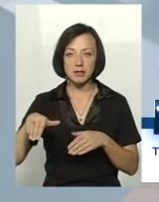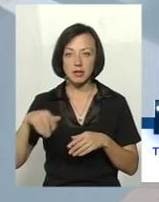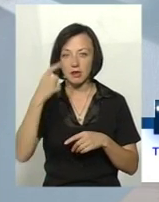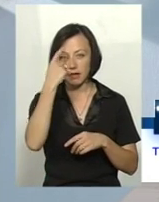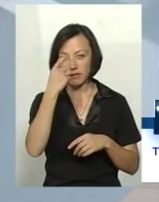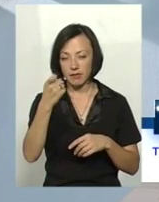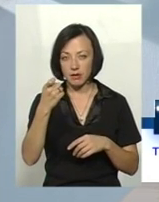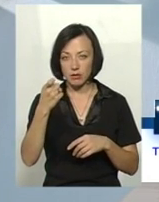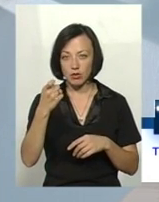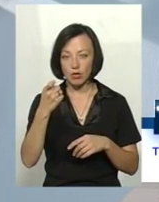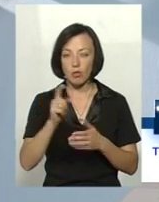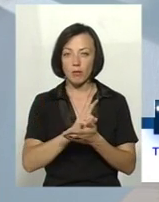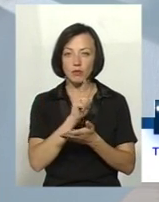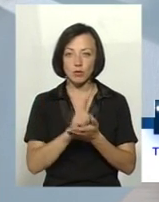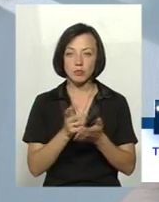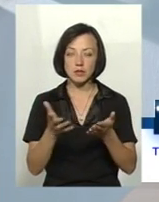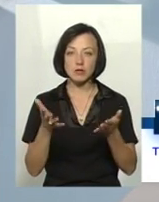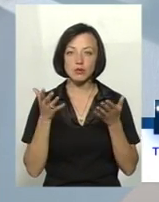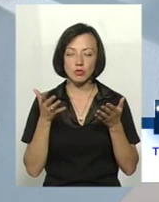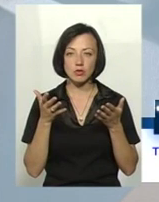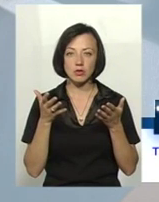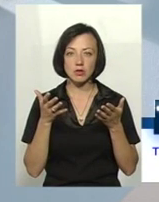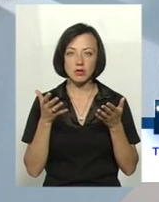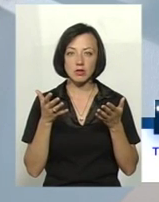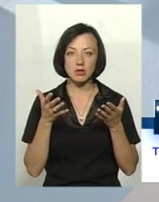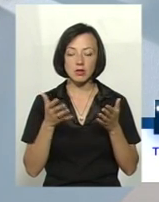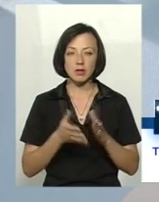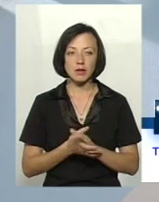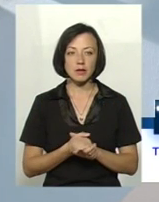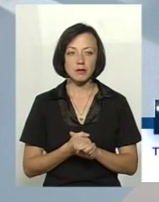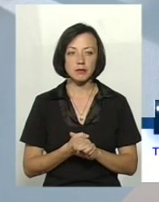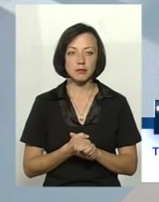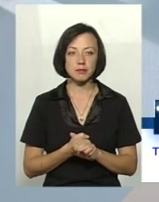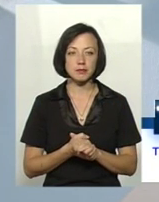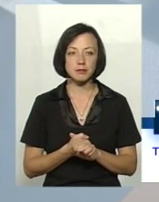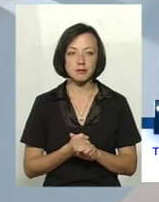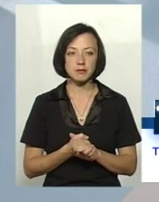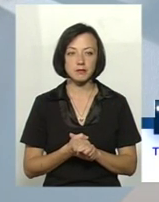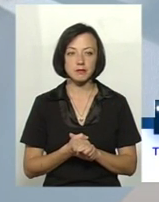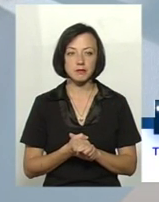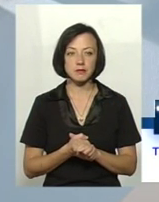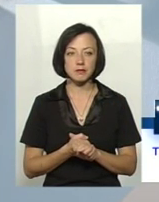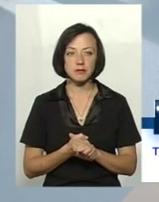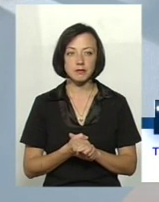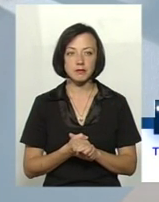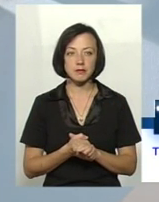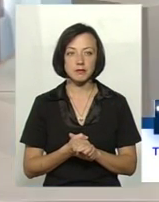обов'язково з'ясуємо це і Що корекціювати, раді Бога? Скажіть конкретний дім,